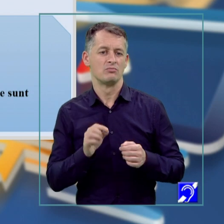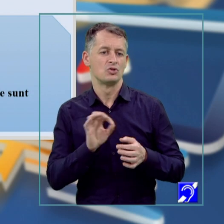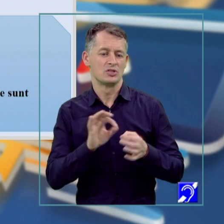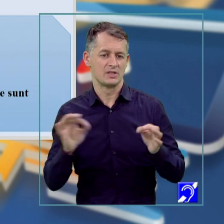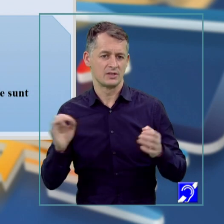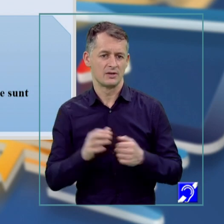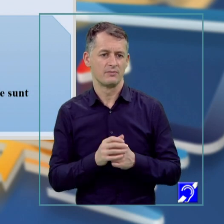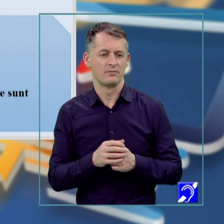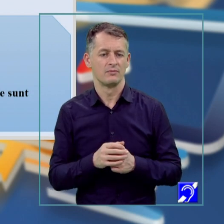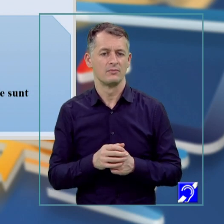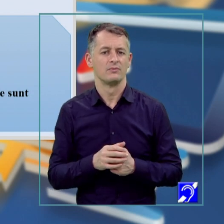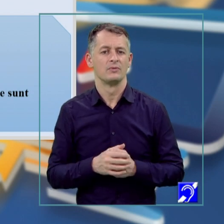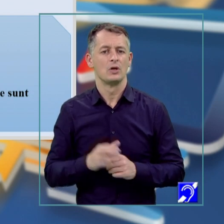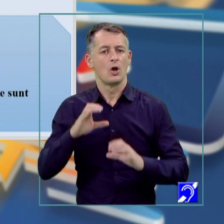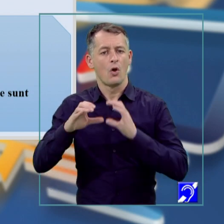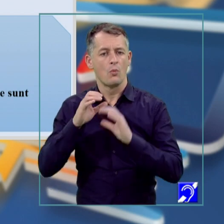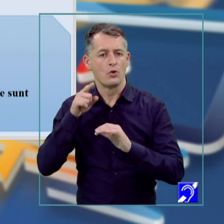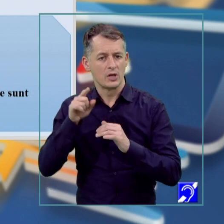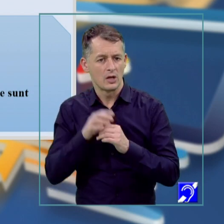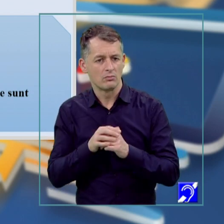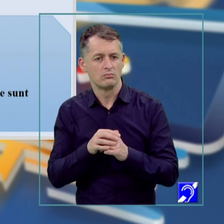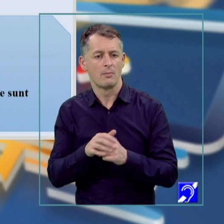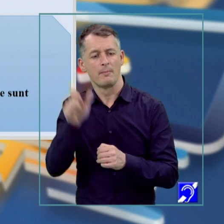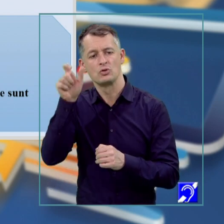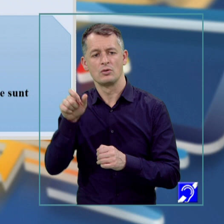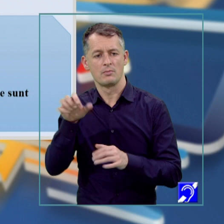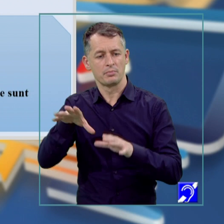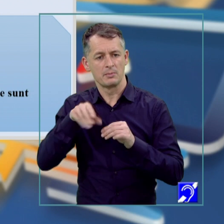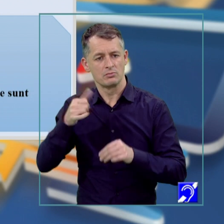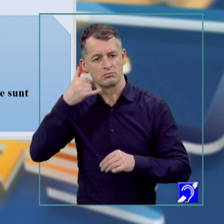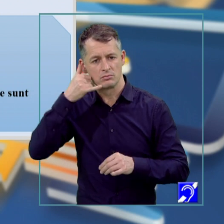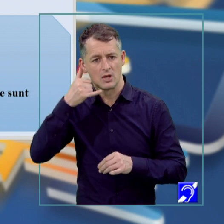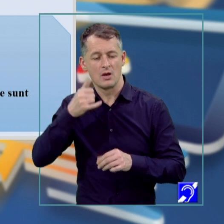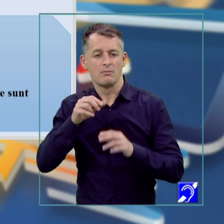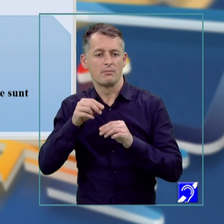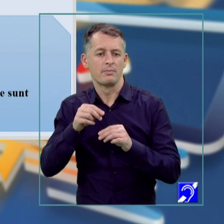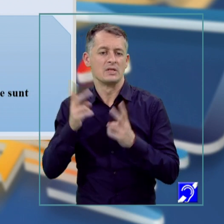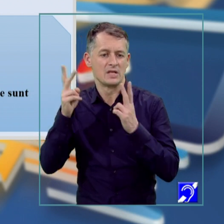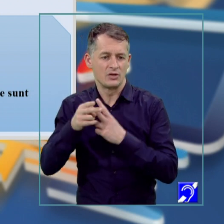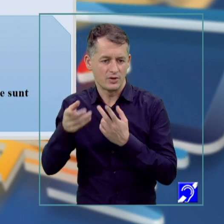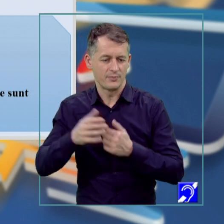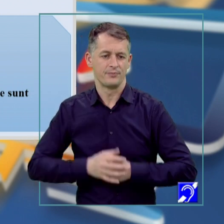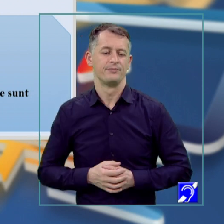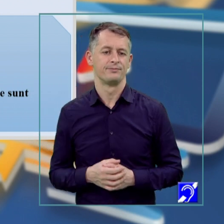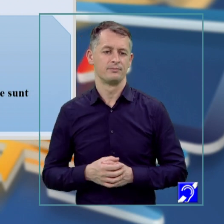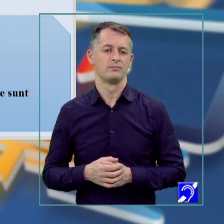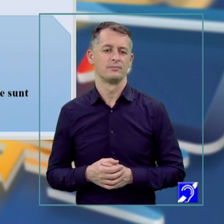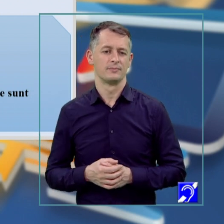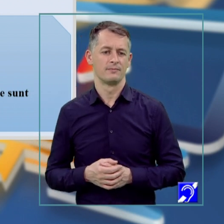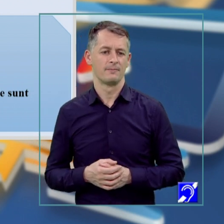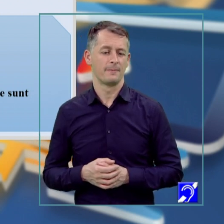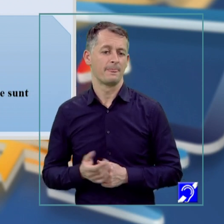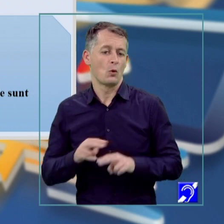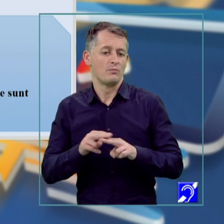emițător, receptor, canal de comunicare, mesaj, cod, conexiune inversă și poate avea forme verbală, paraverbală,